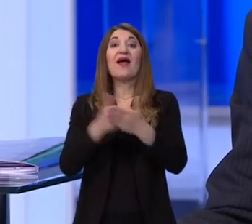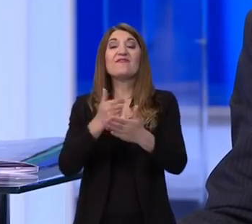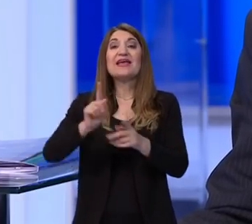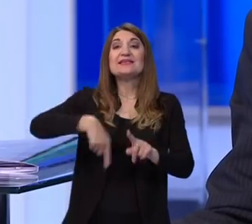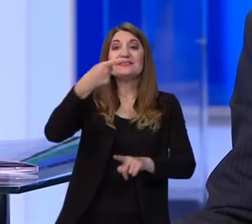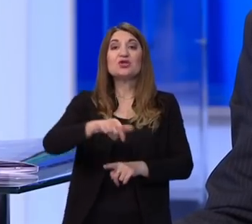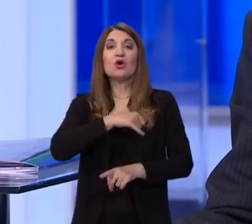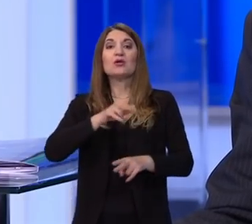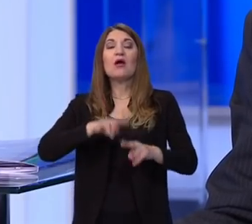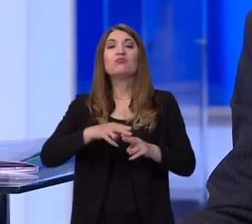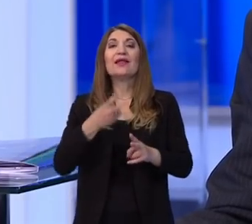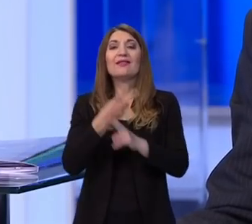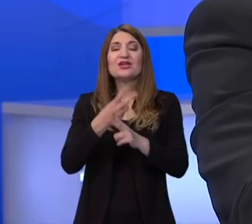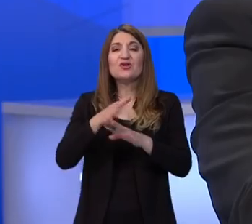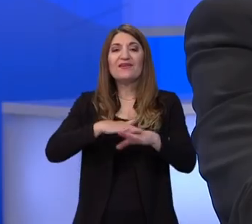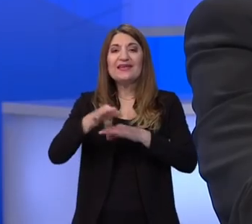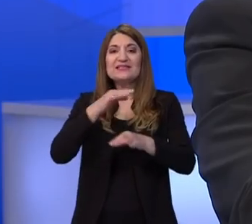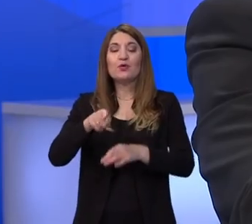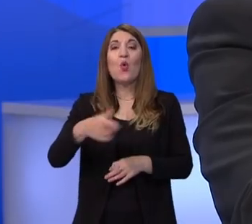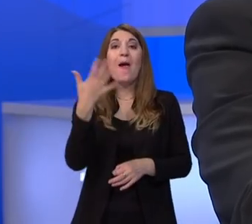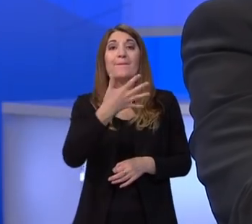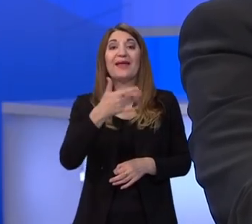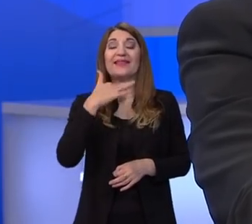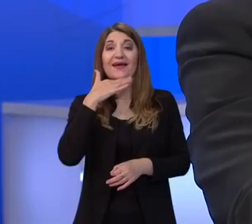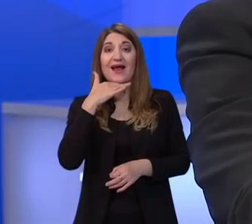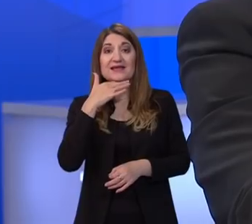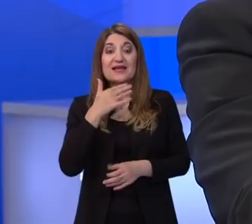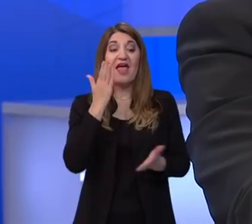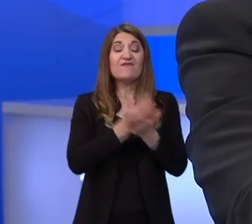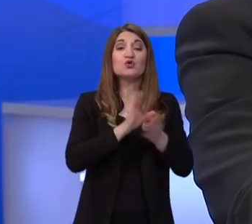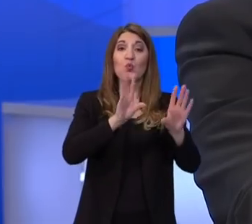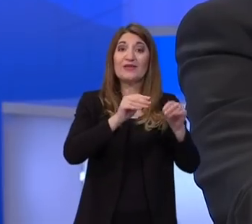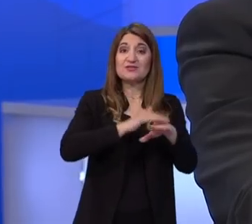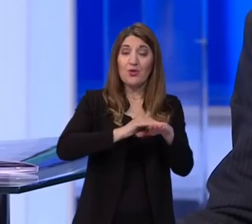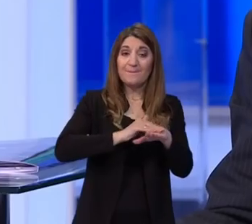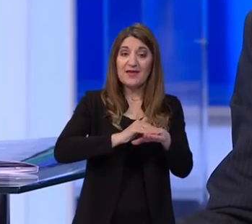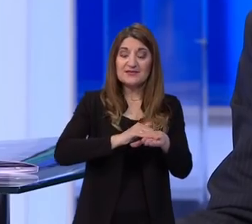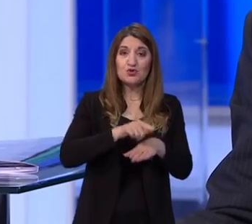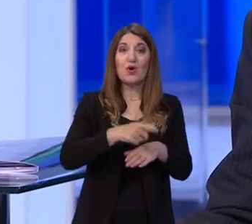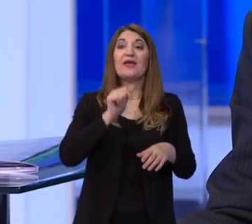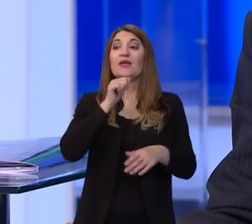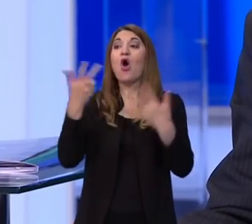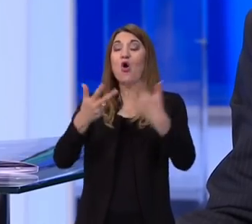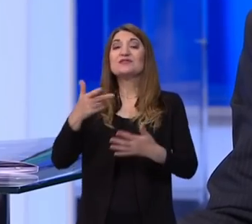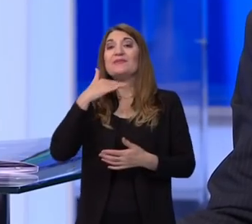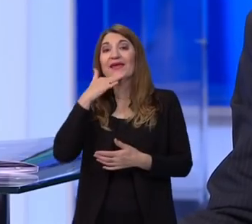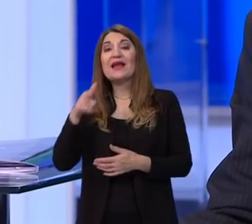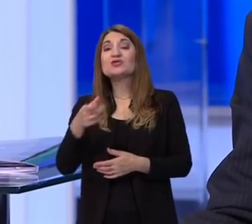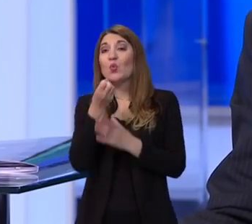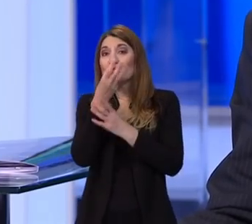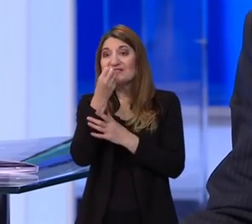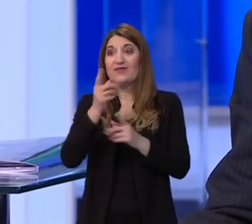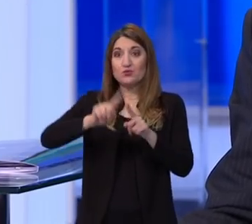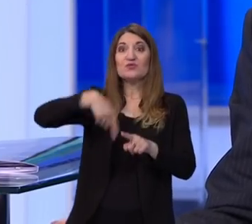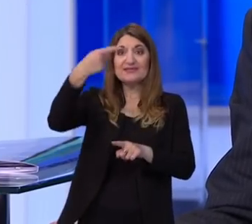godine krećemo sa nacionalnim ispitima u petom razredu, već u listopadu, odnosno u osnom razredu u svibnju